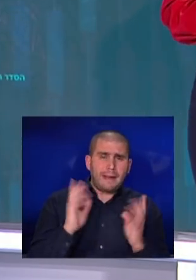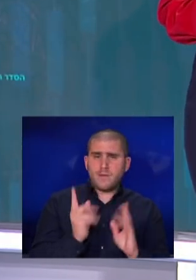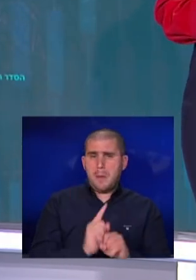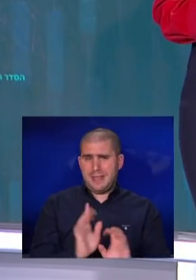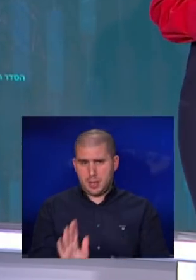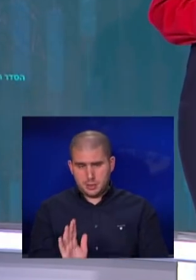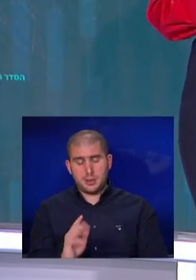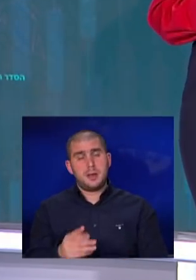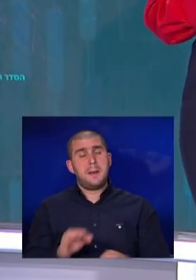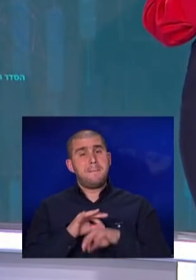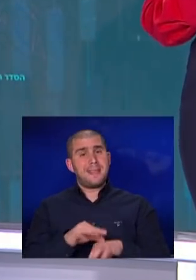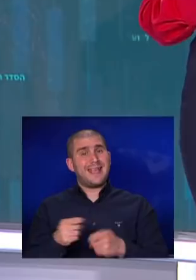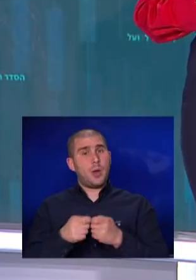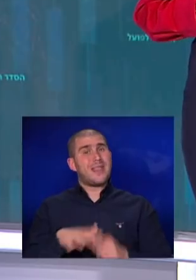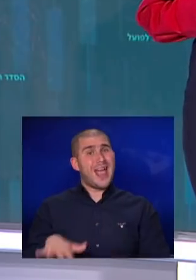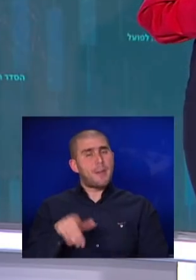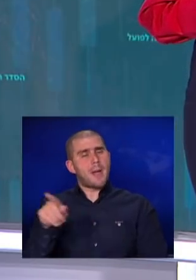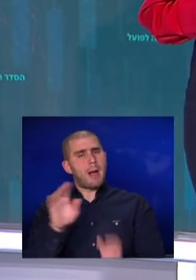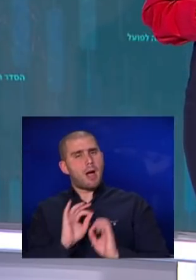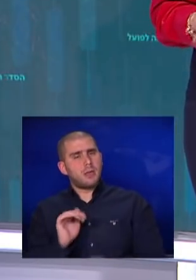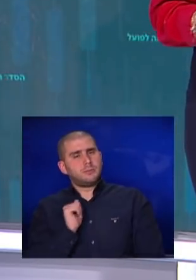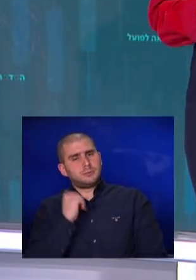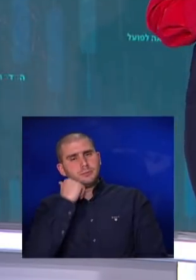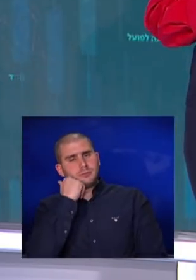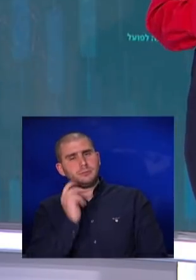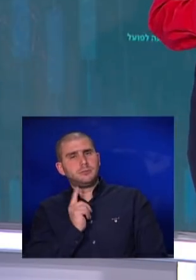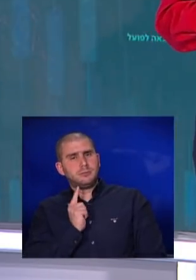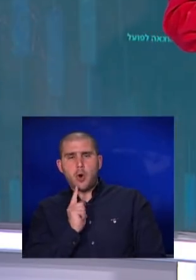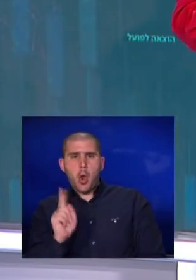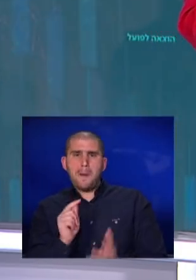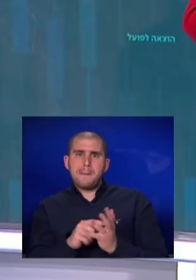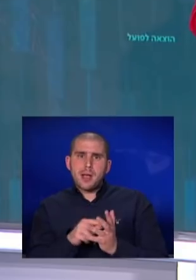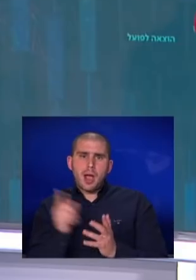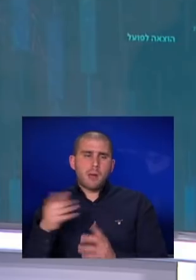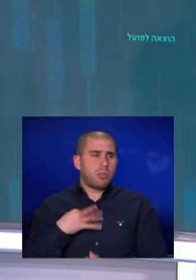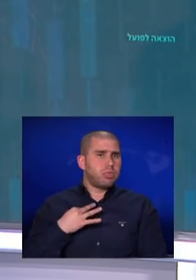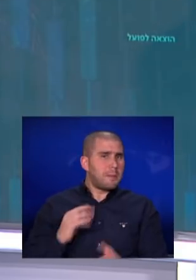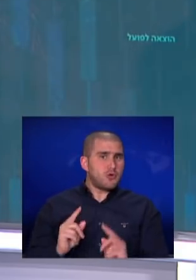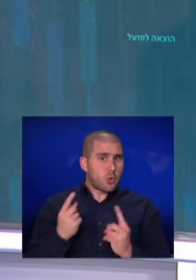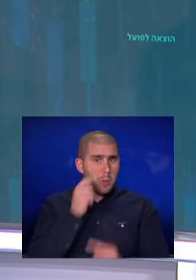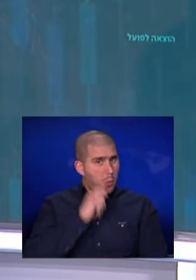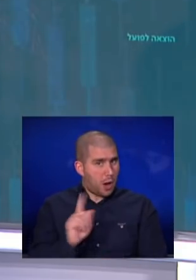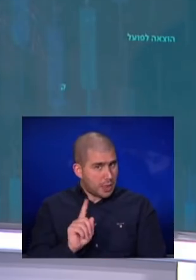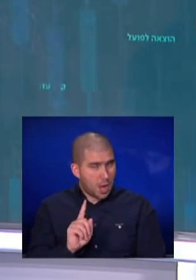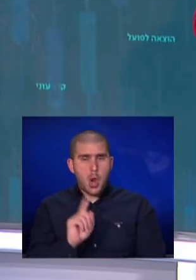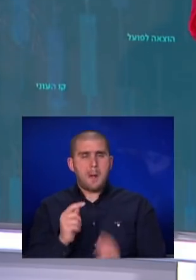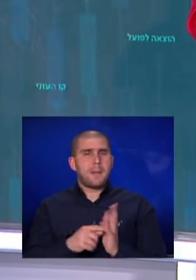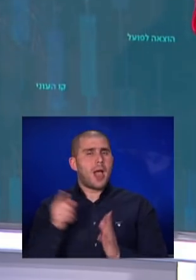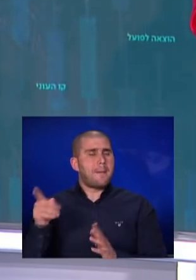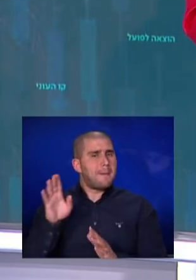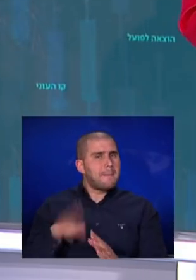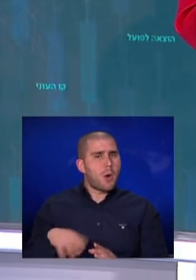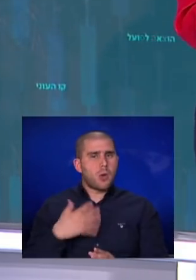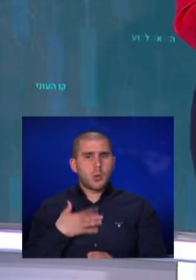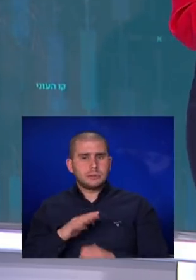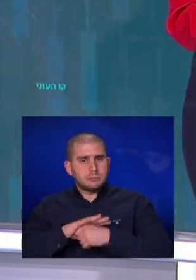ומנהיגי האיחוד האירופי, הם עדיין יושבים על הגדר. לא בגלל שפחות אכפת להם ממה שקורה באוקראינה, לא כי הם פחות רוצים